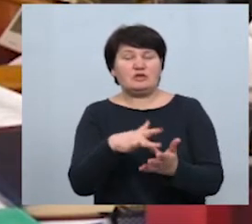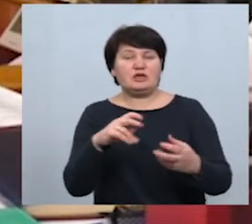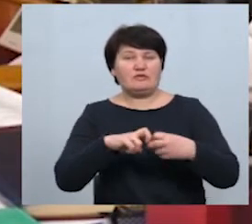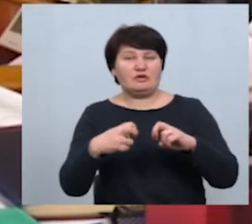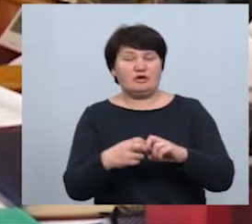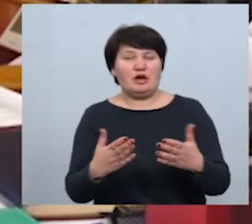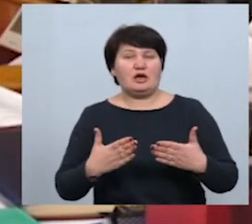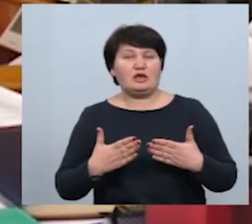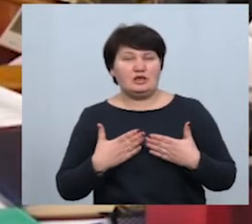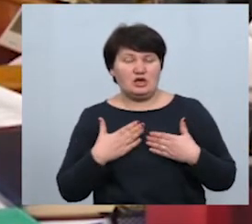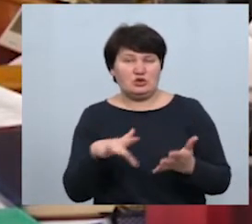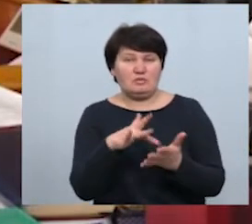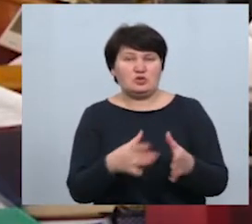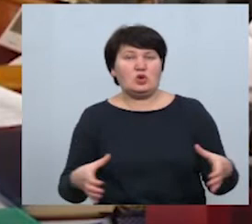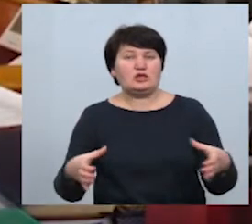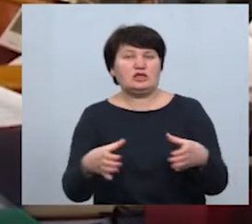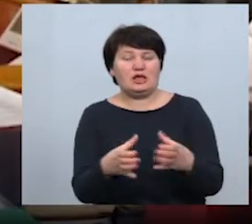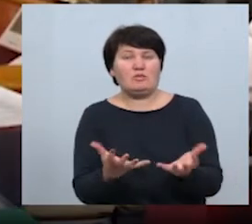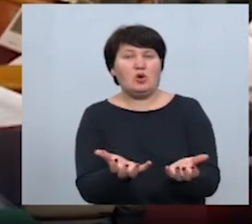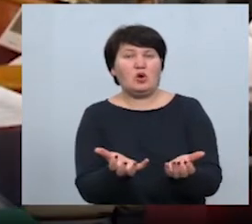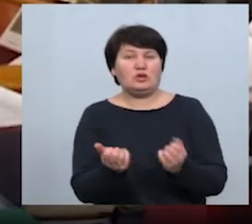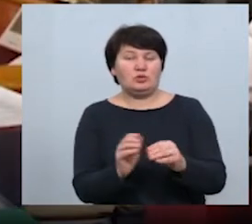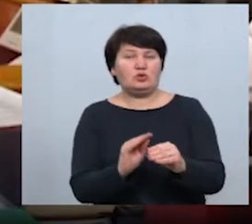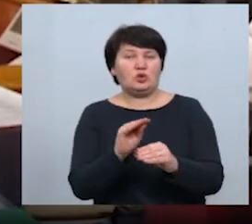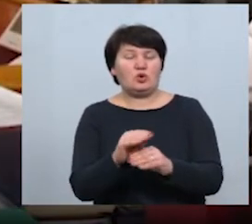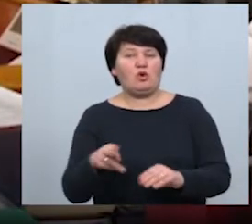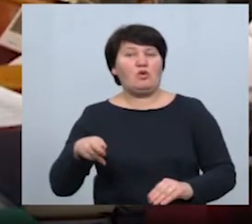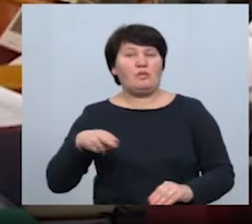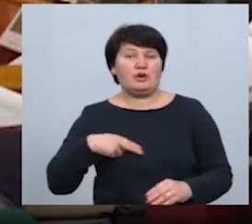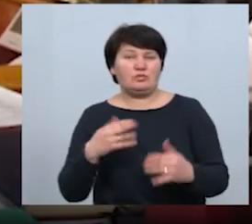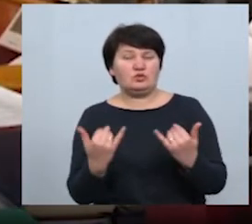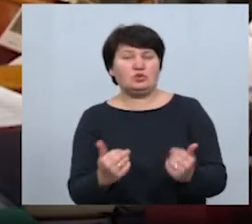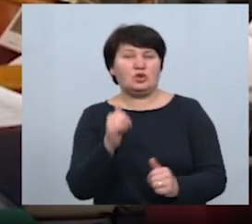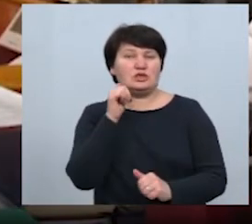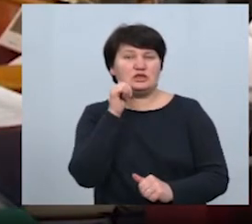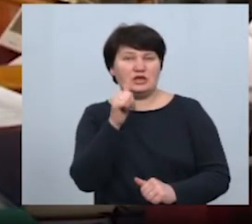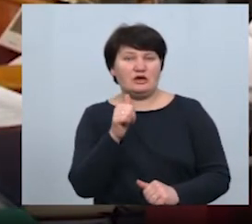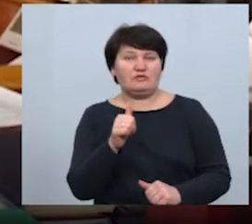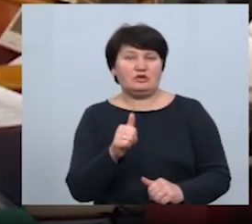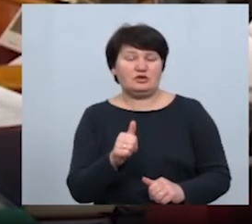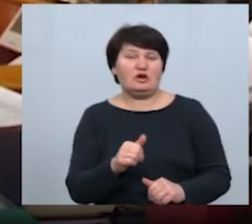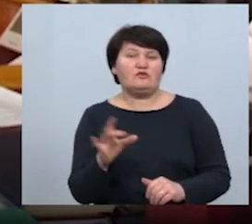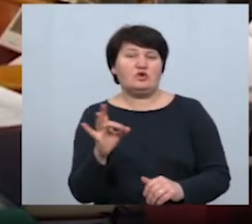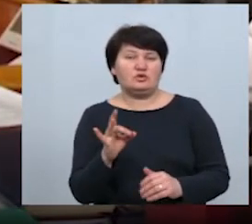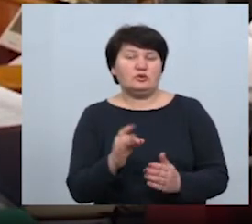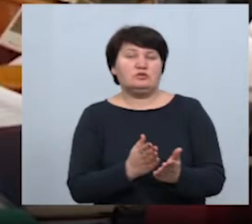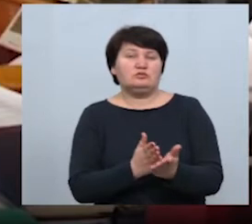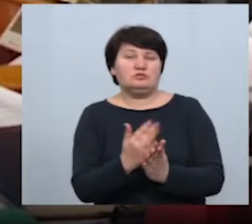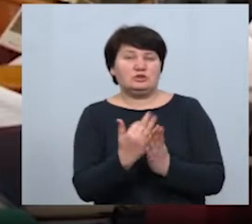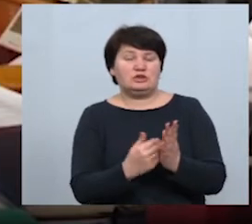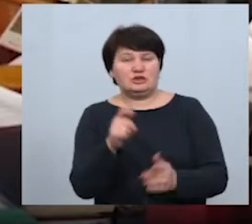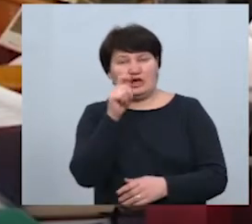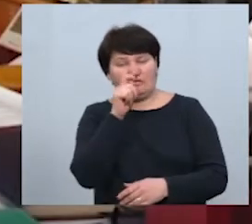міської системи, отримують додаткову премію буквально сьогодні-завтра в розмірі посадового кладу. За квітень ми також